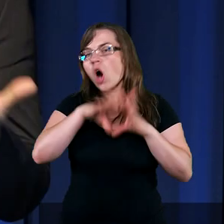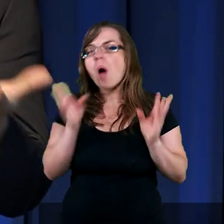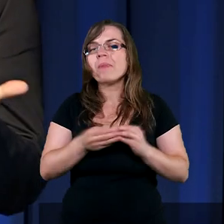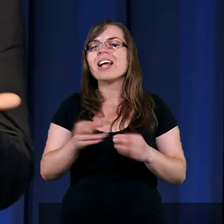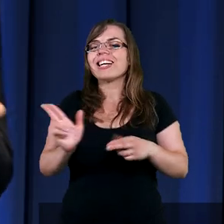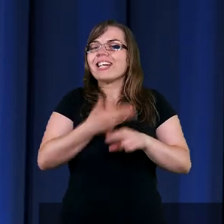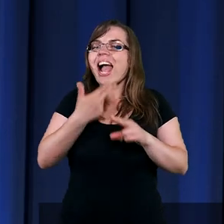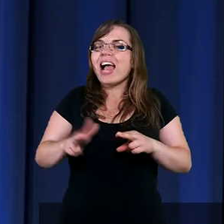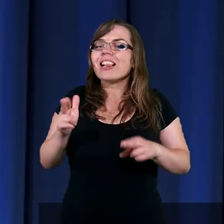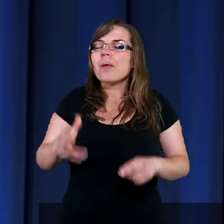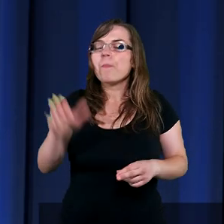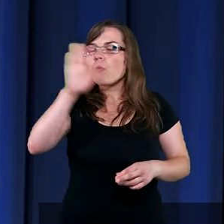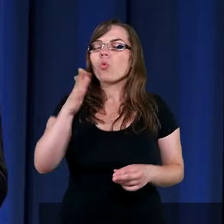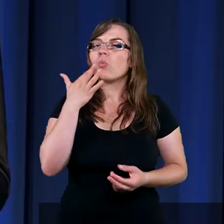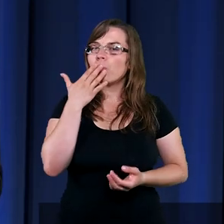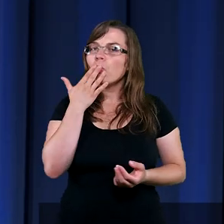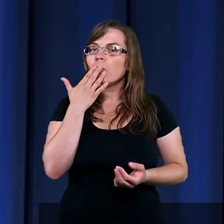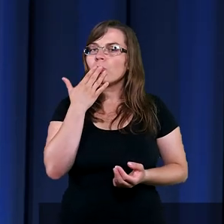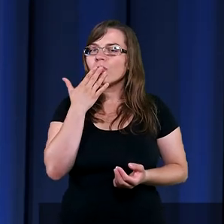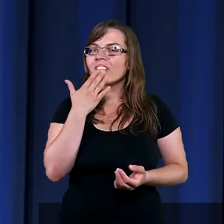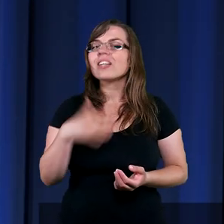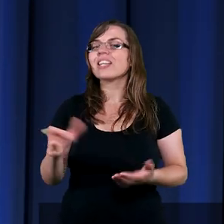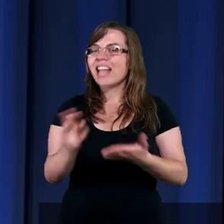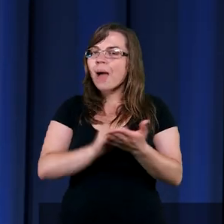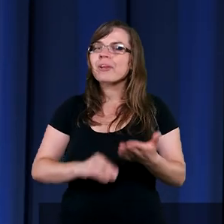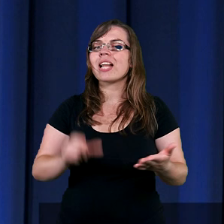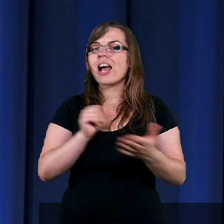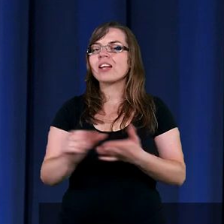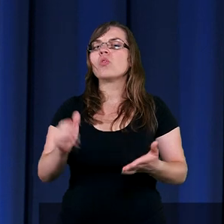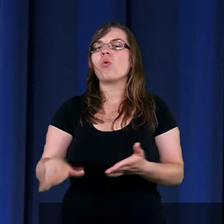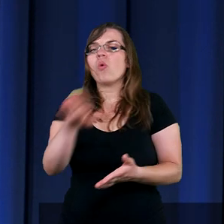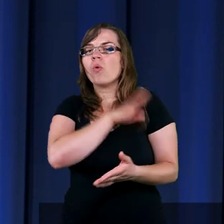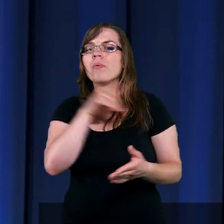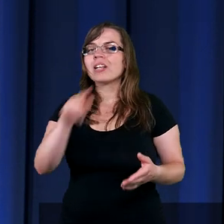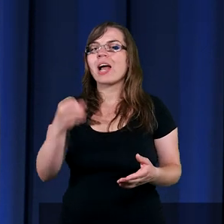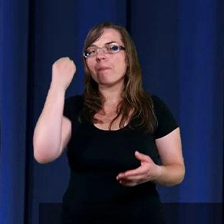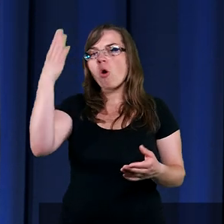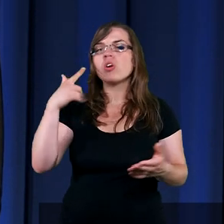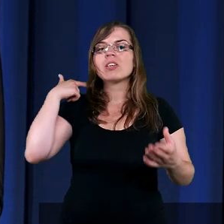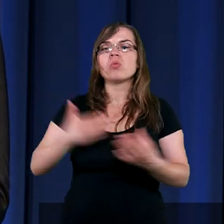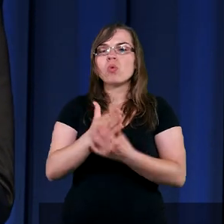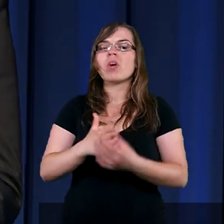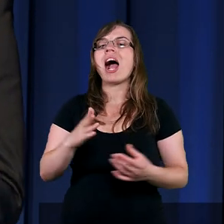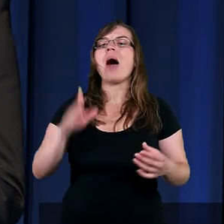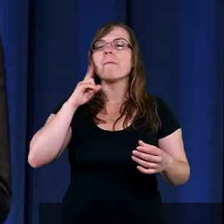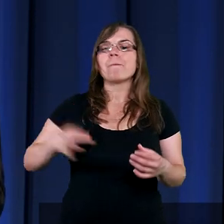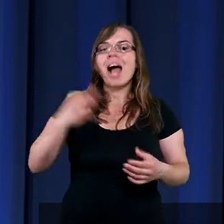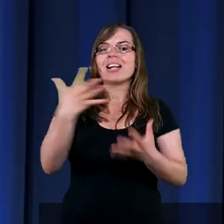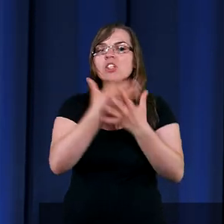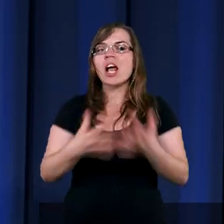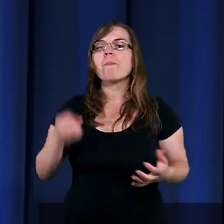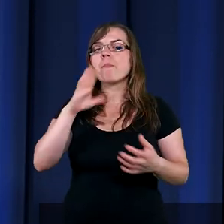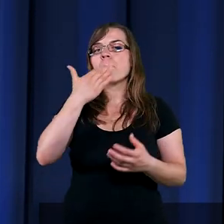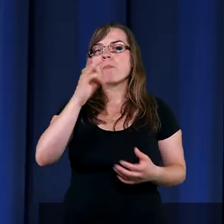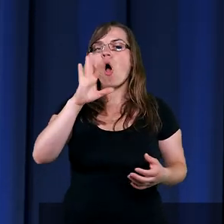Bóg mówi, kiedy jest napisane i umarł tam Mojżesz, sługa Pana w ziemi mołapskiej, zgodnie ze słowem